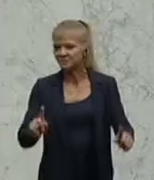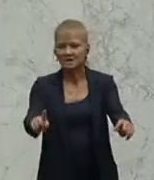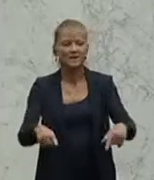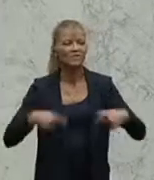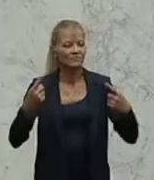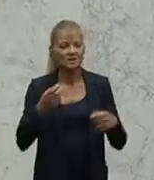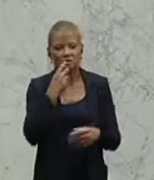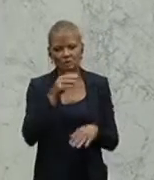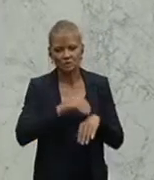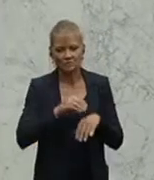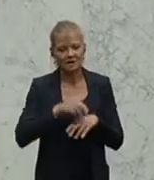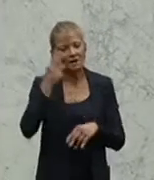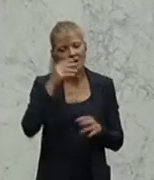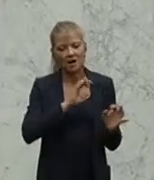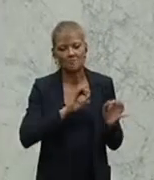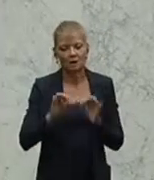Christoph Hagen.